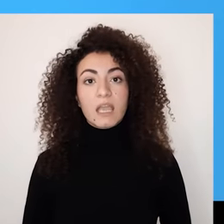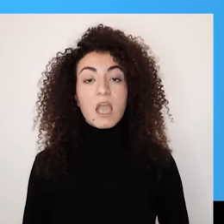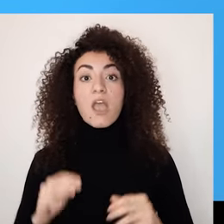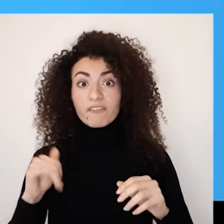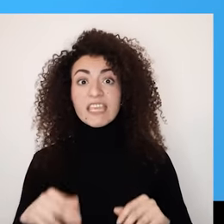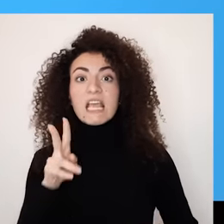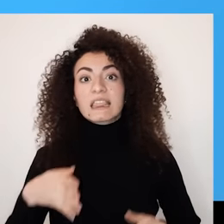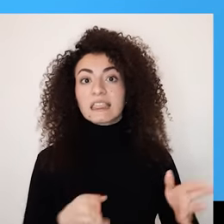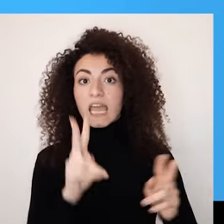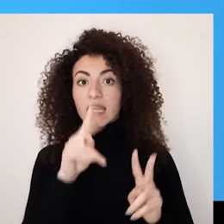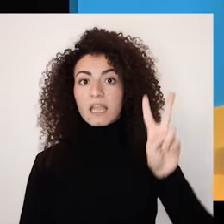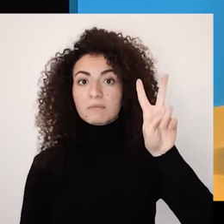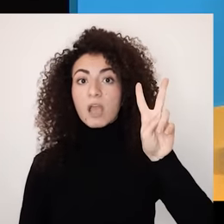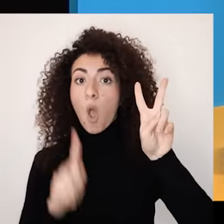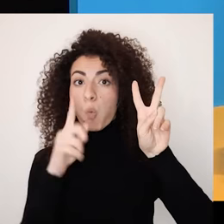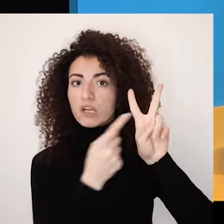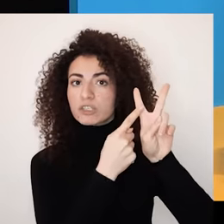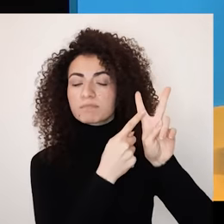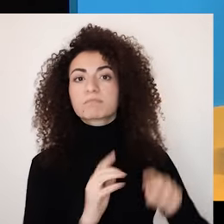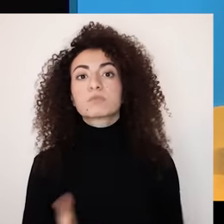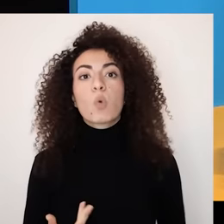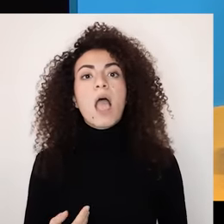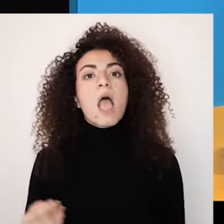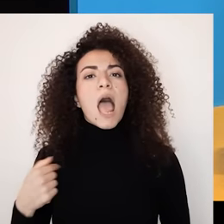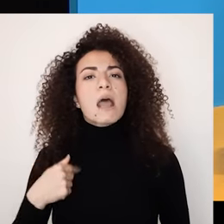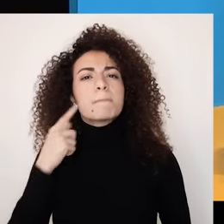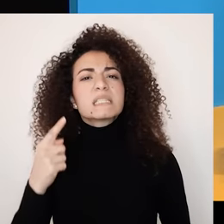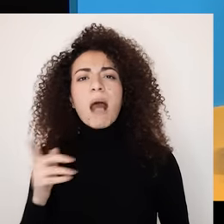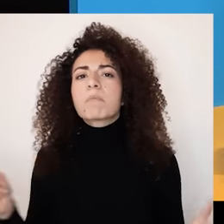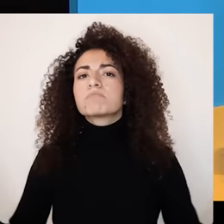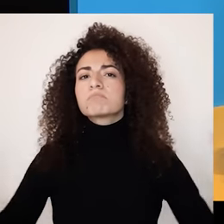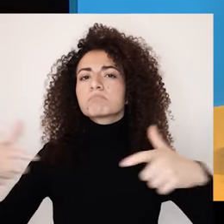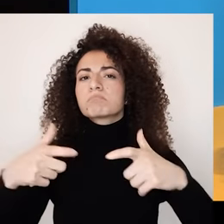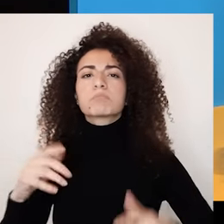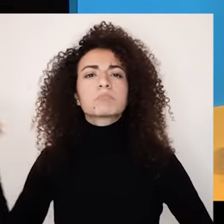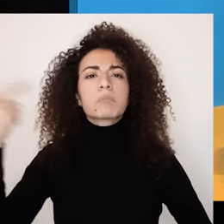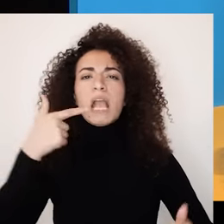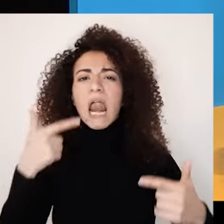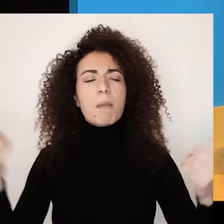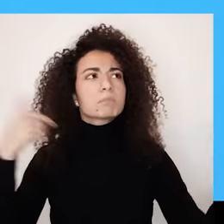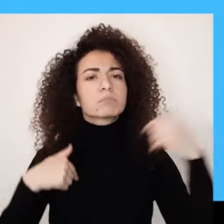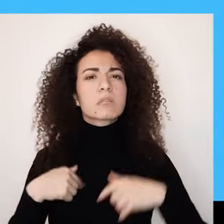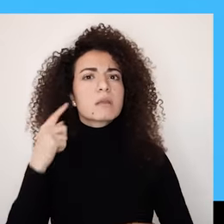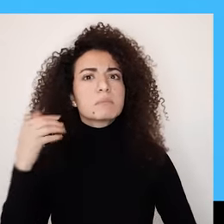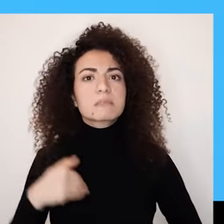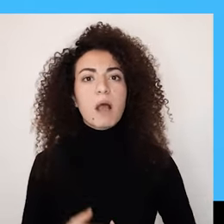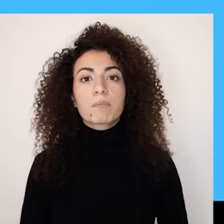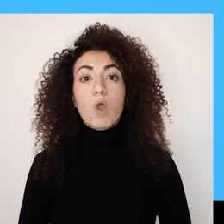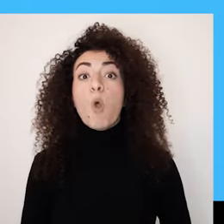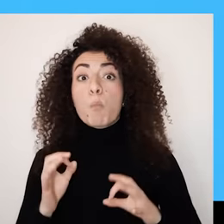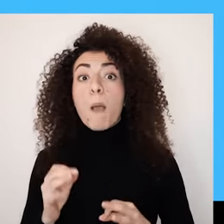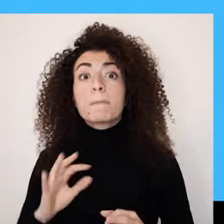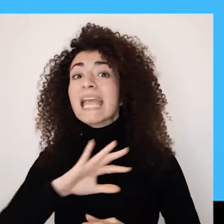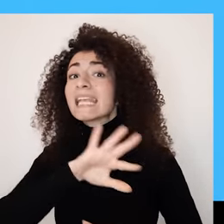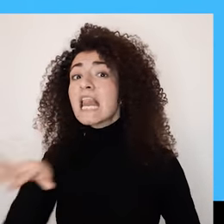يتكون من خلال أمرين أولا الرسائل تتوجه لألنا من المحيط القريب والبعيد من المهم أن تكون